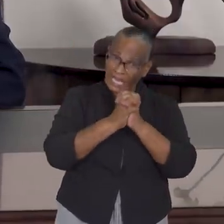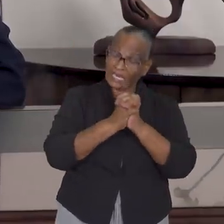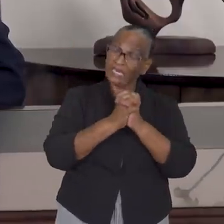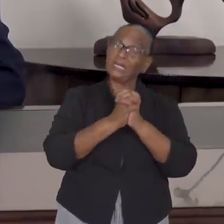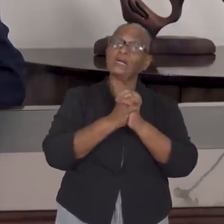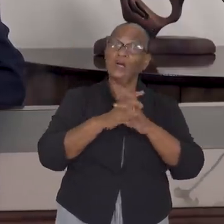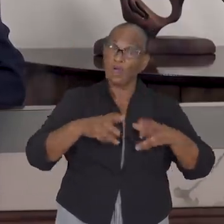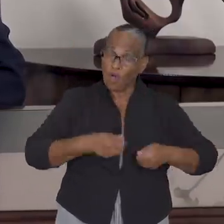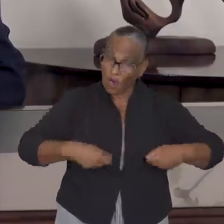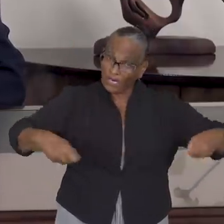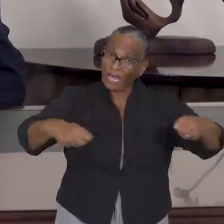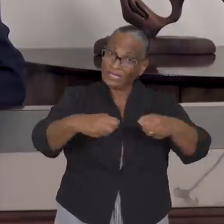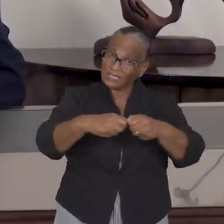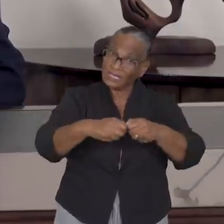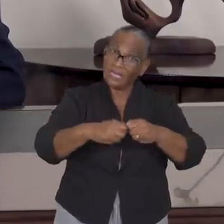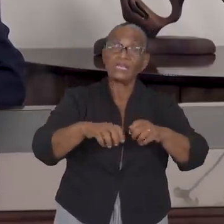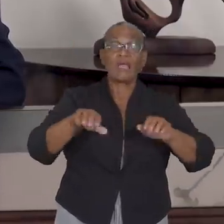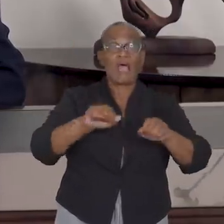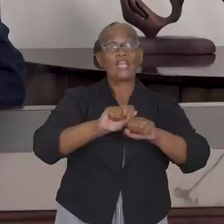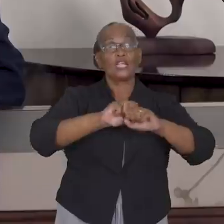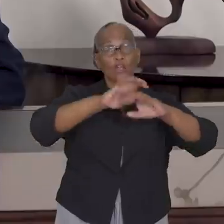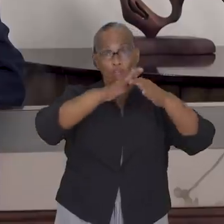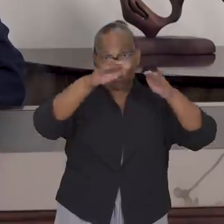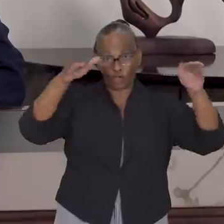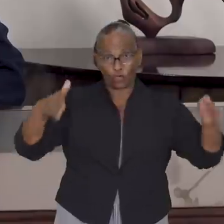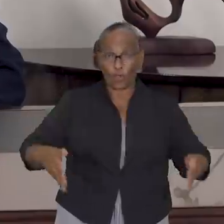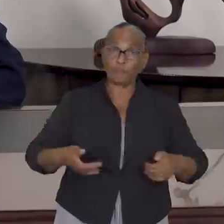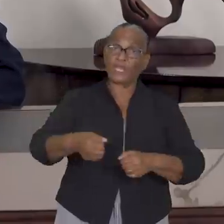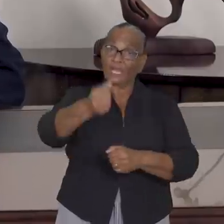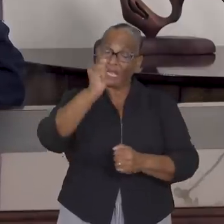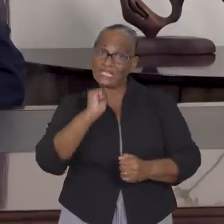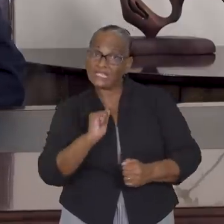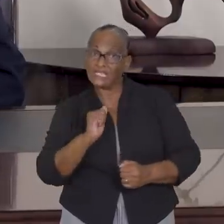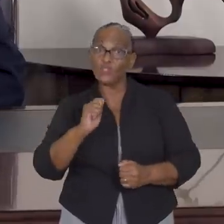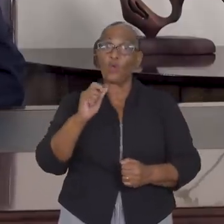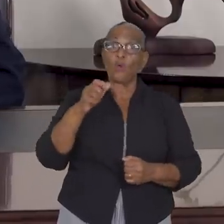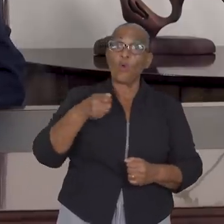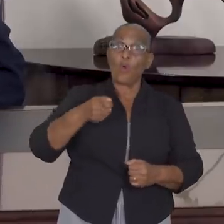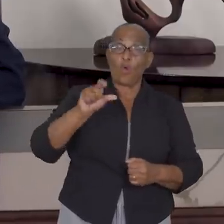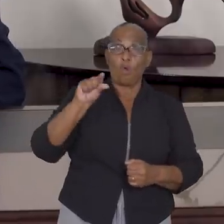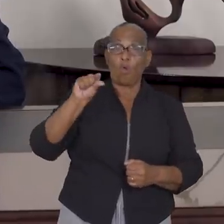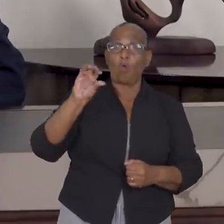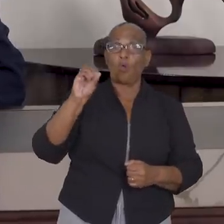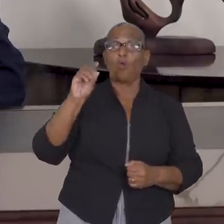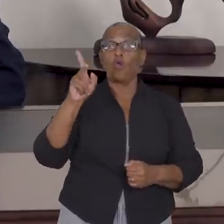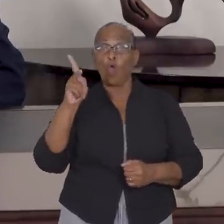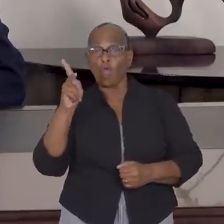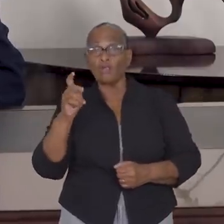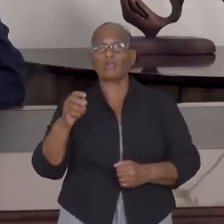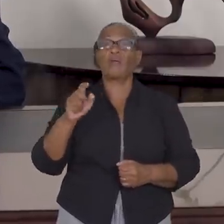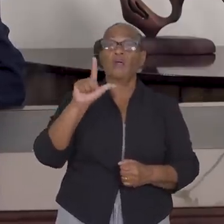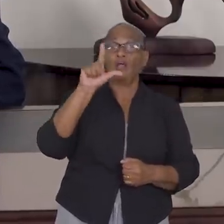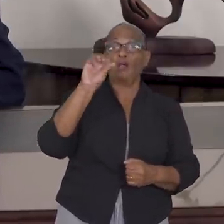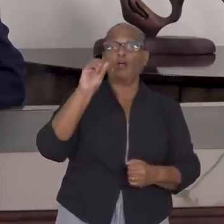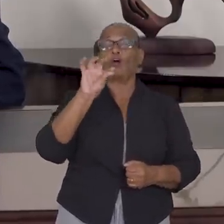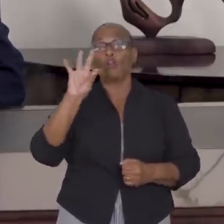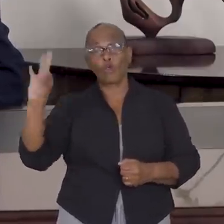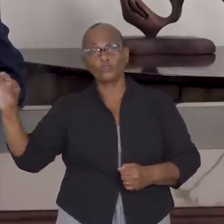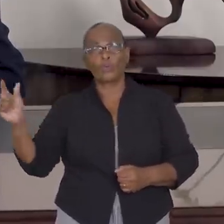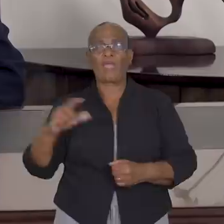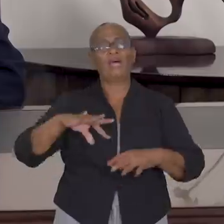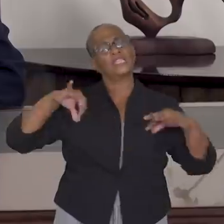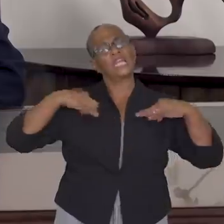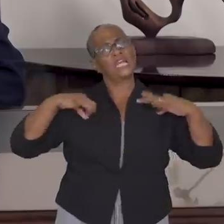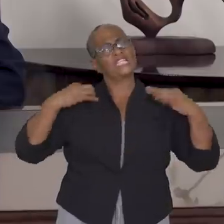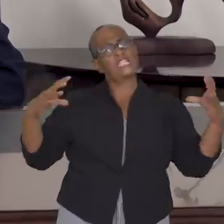sportcentra, religieuze organisaties, besloten faciliteiten zoals casinos, gok en andere